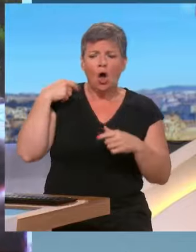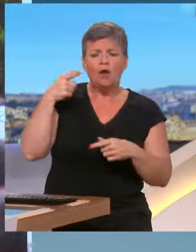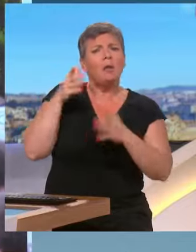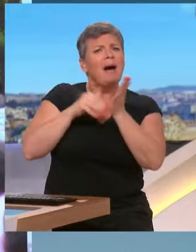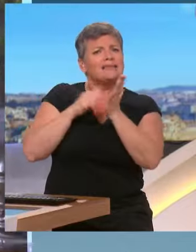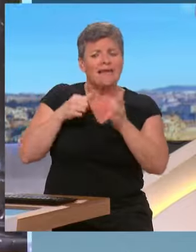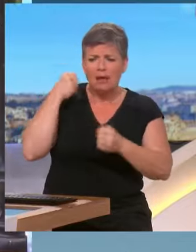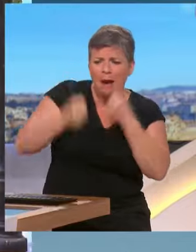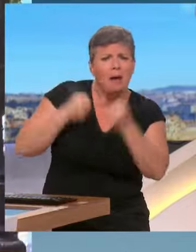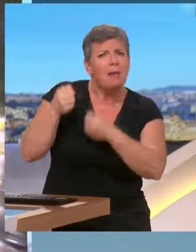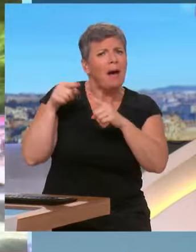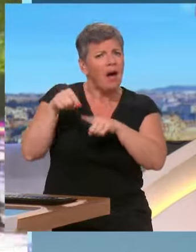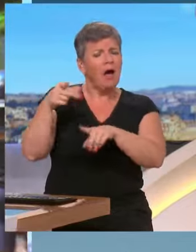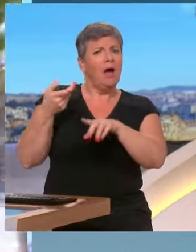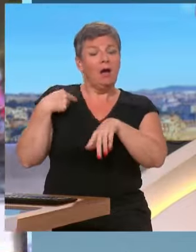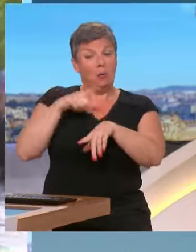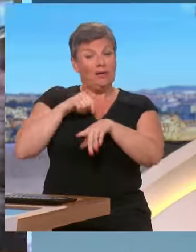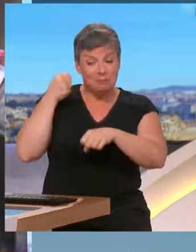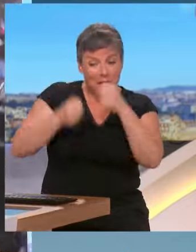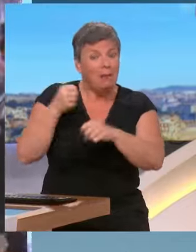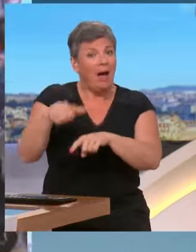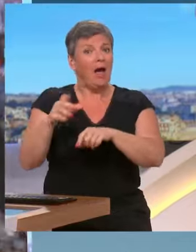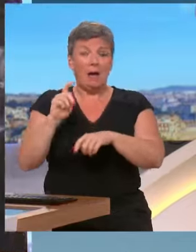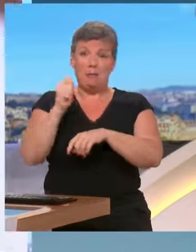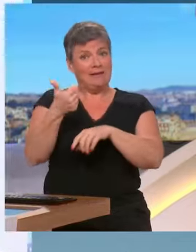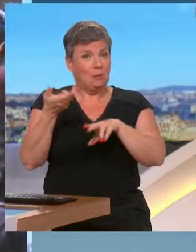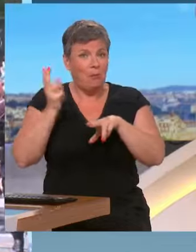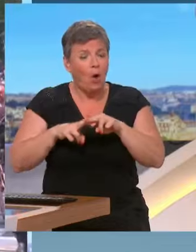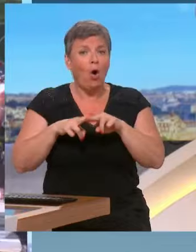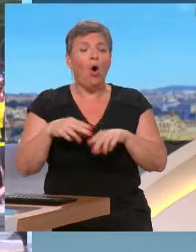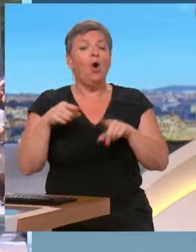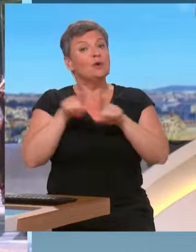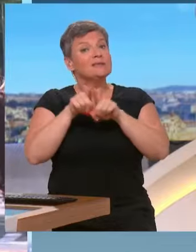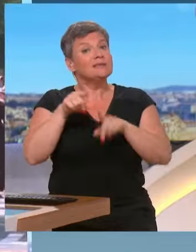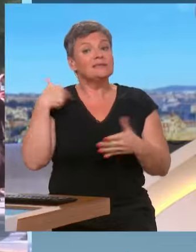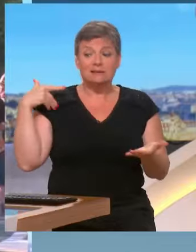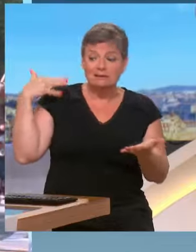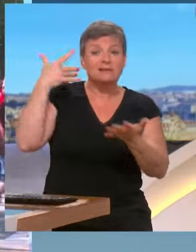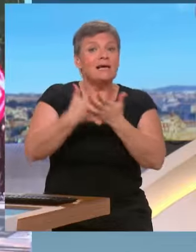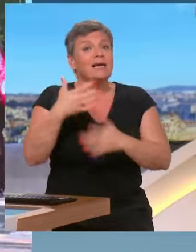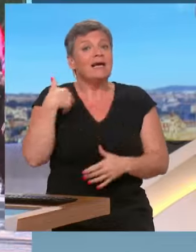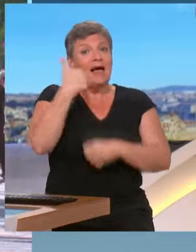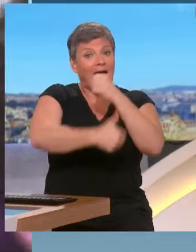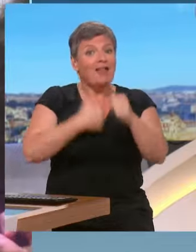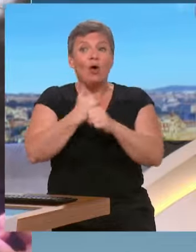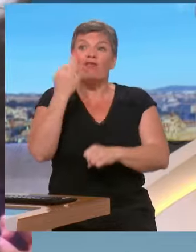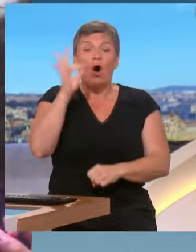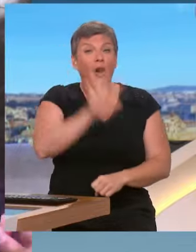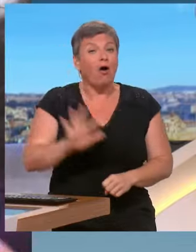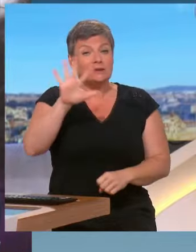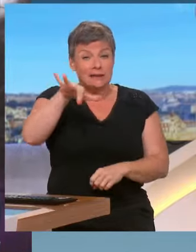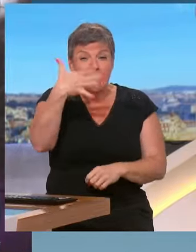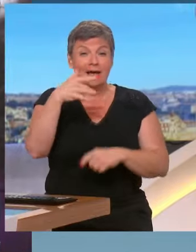Marseille. Il y eu plus de 15 personnes qui sont morts pour refus d'obtempérer en un an en France contre